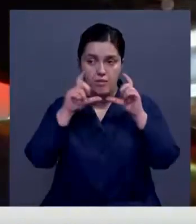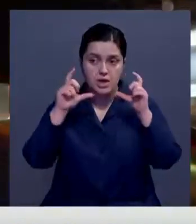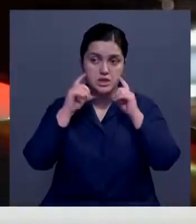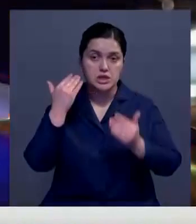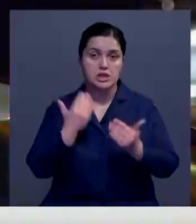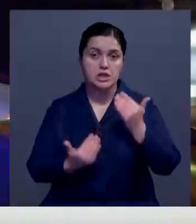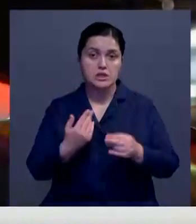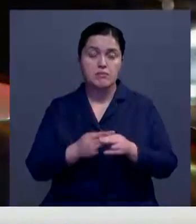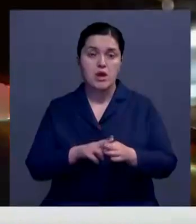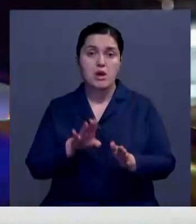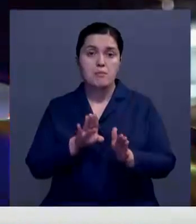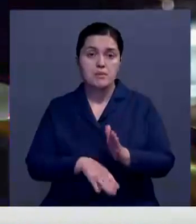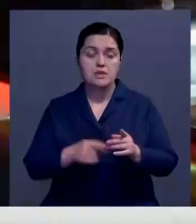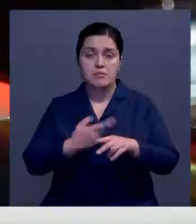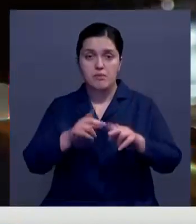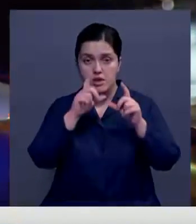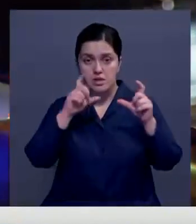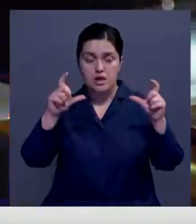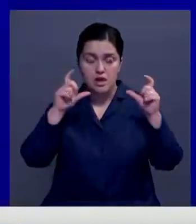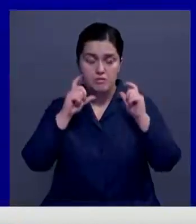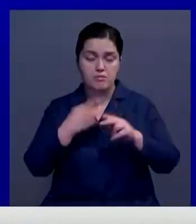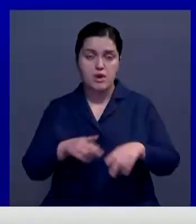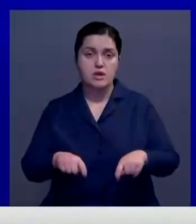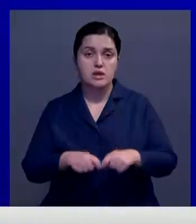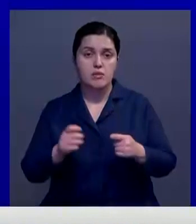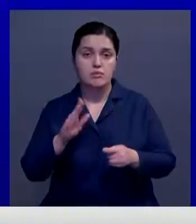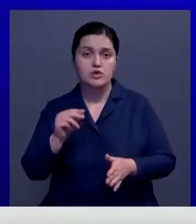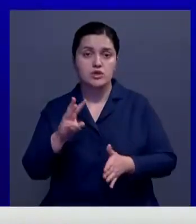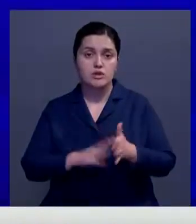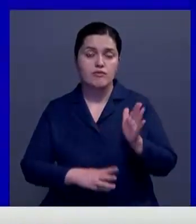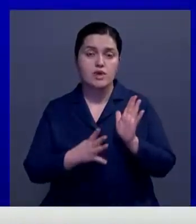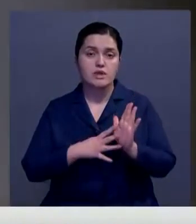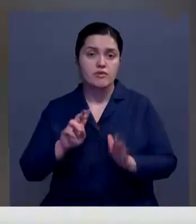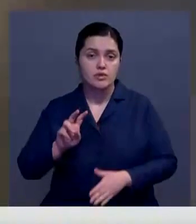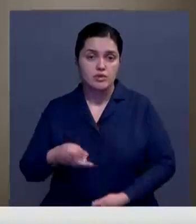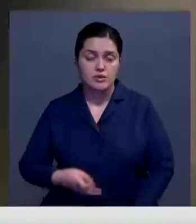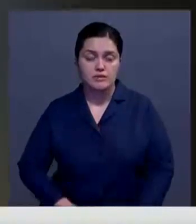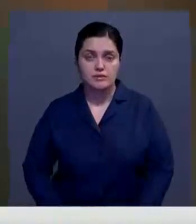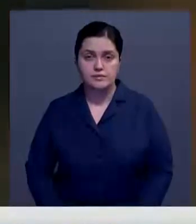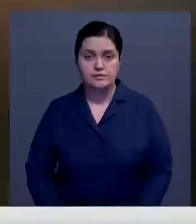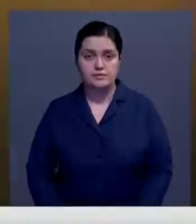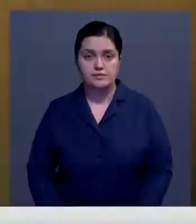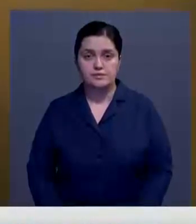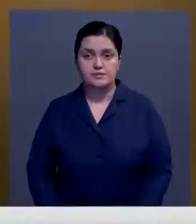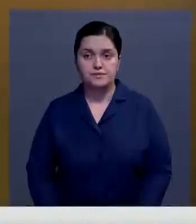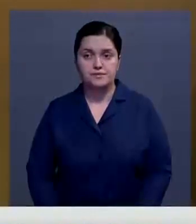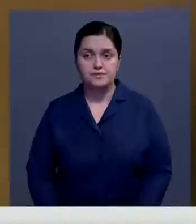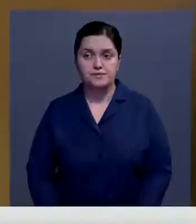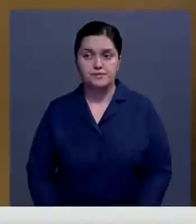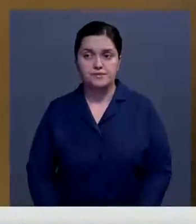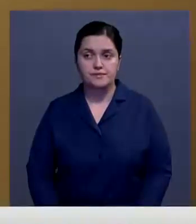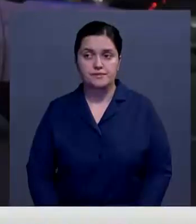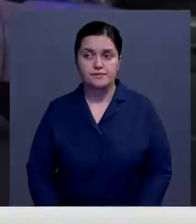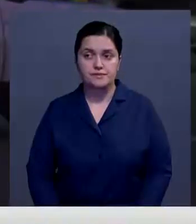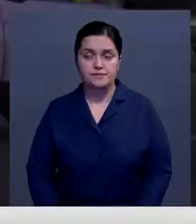нахождения без средств защиты в общественном месте нарушителю грозит штраф 9 долларов. Азель Жамбарши, Айда Кадырбай, Петр Борейко,